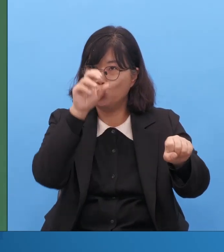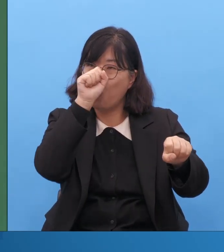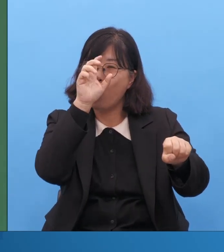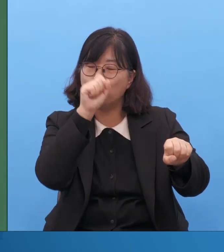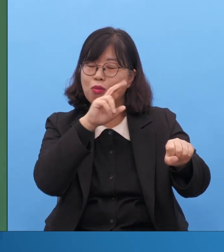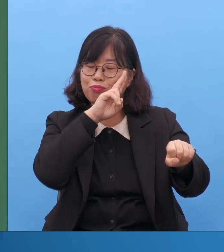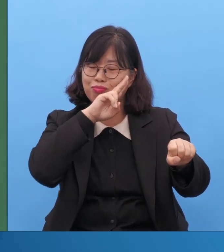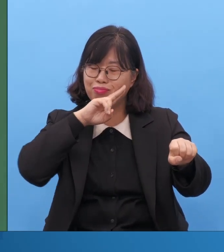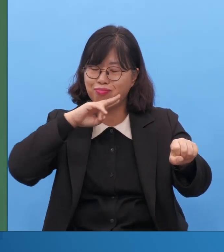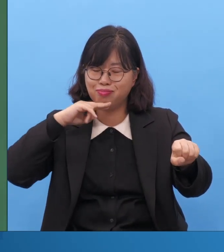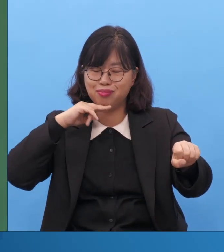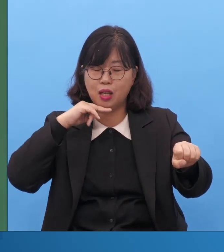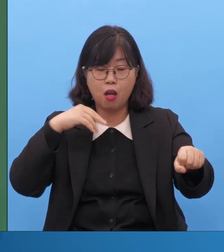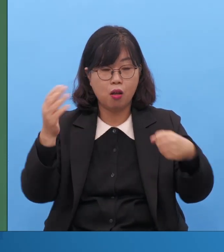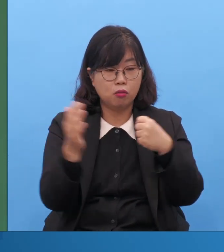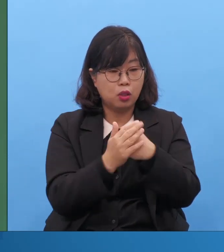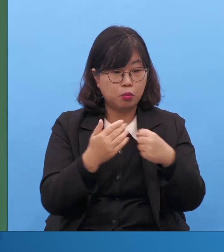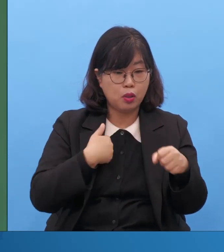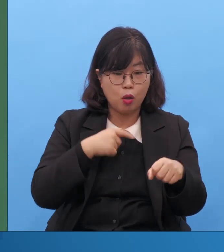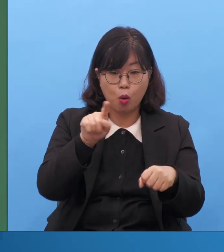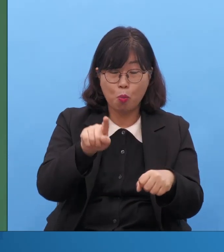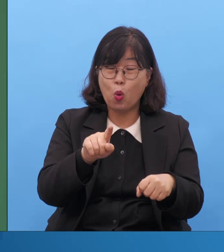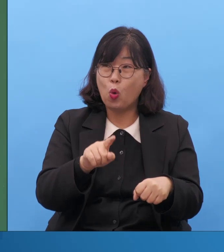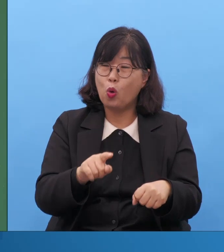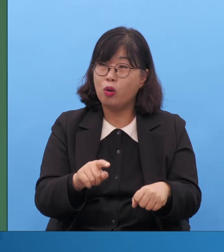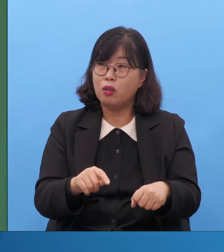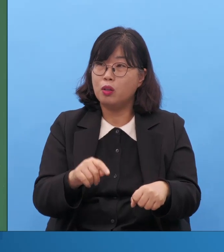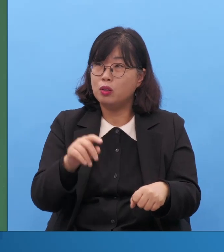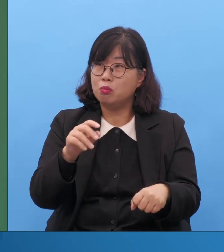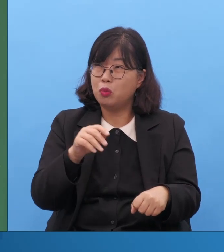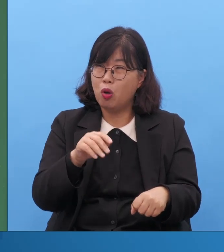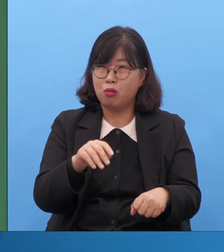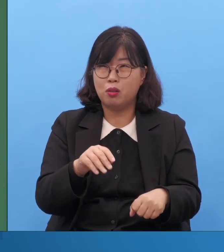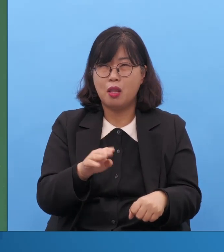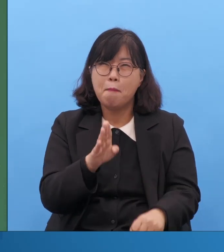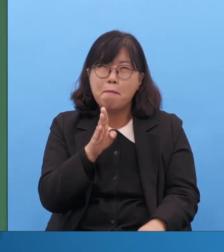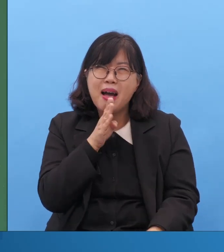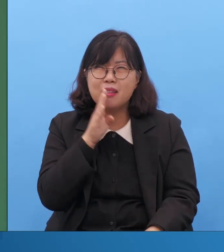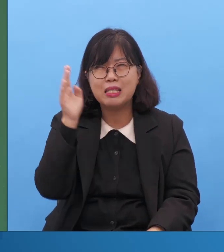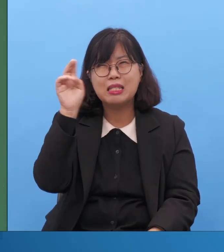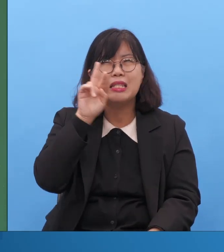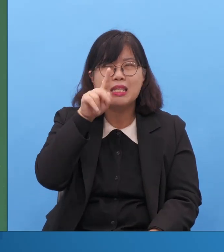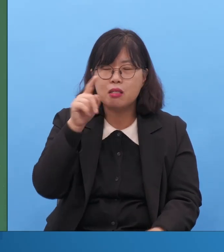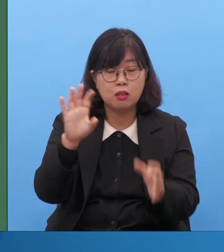사내들인 공유는 70명 정도가 막강합니다